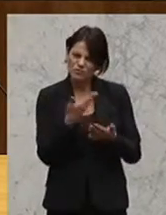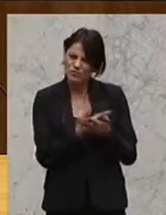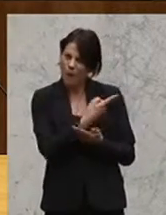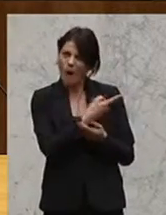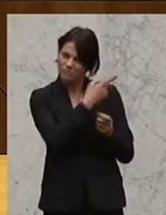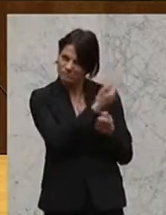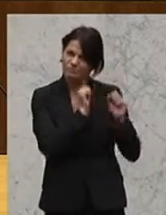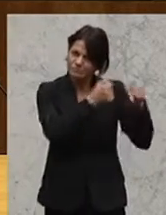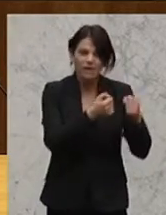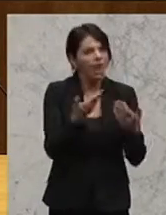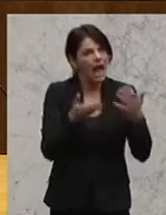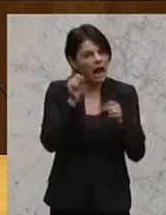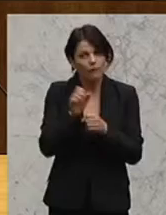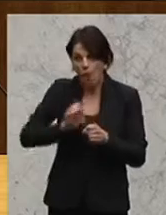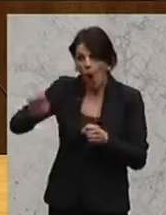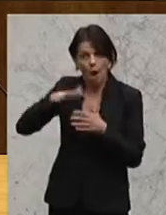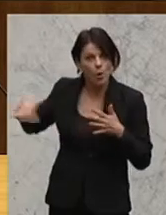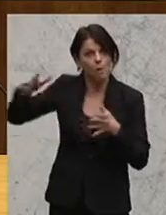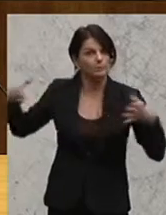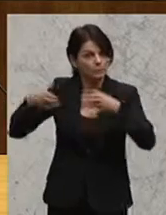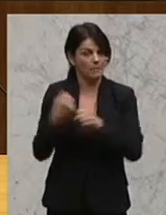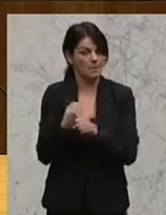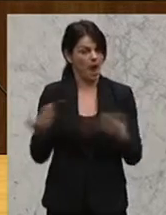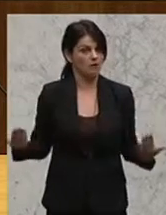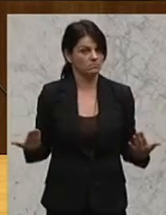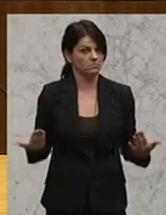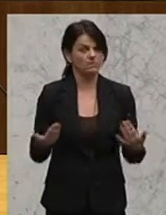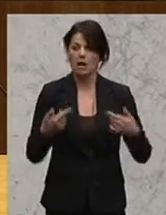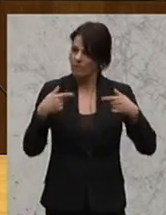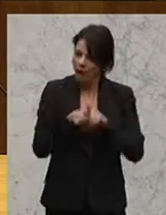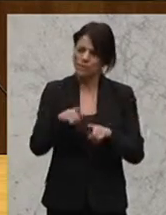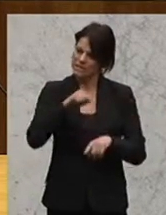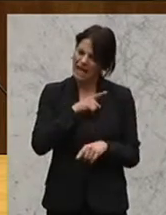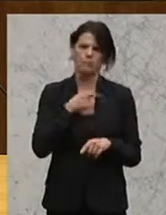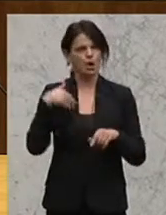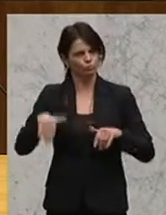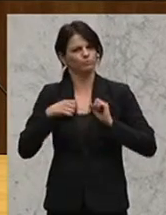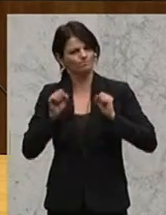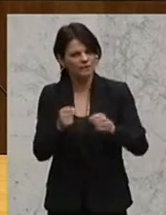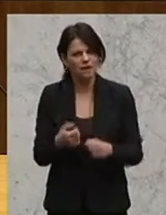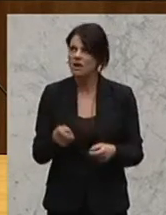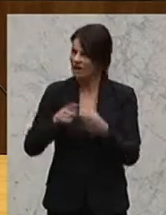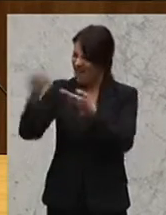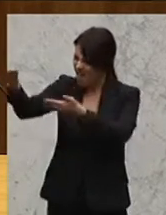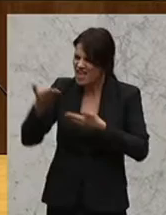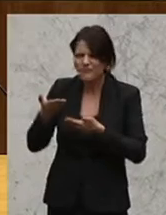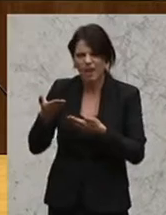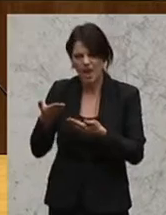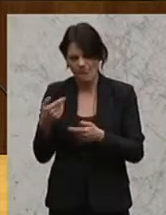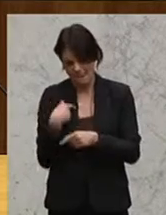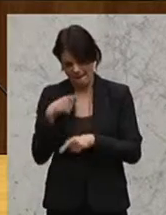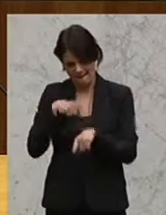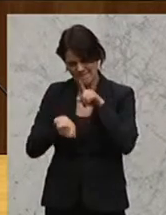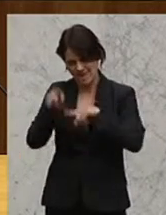tatsächlich auf europäischer Ebene machen müsste. Und hier selbst auch die Initiative ergreifen und sagen, wenn etwas geliefert wird und wir den